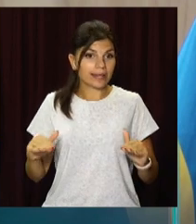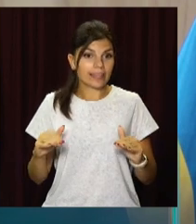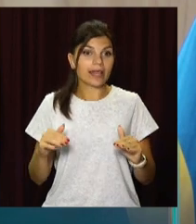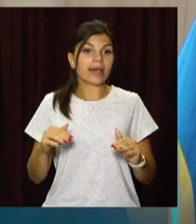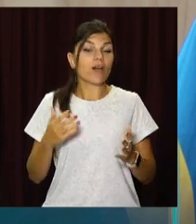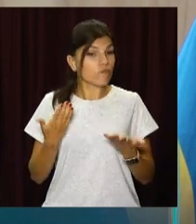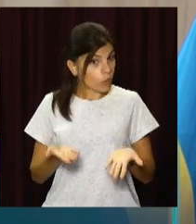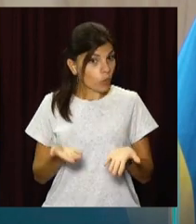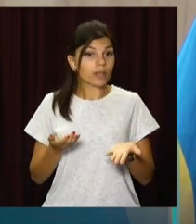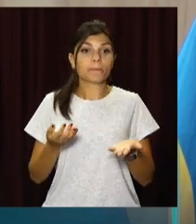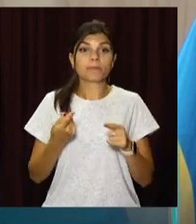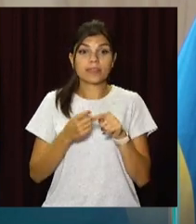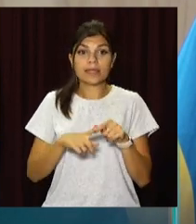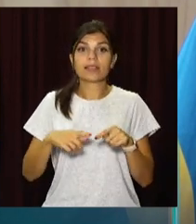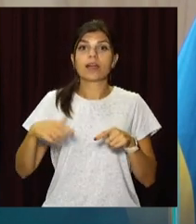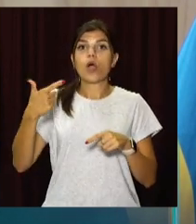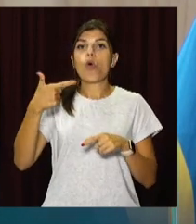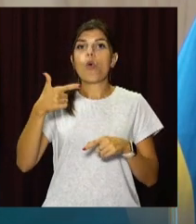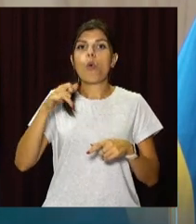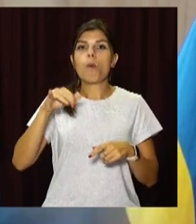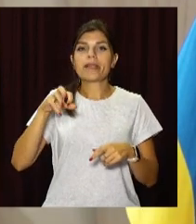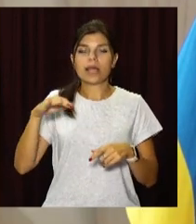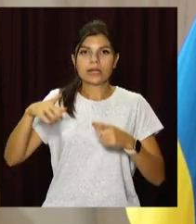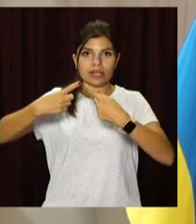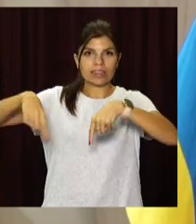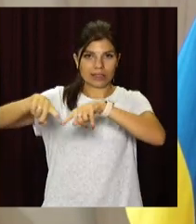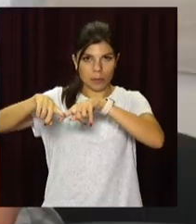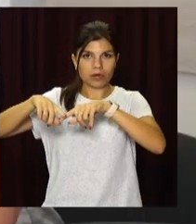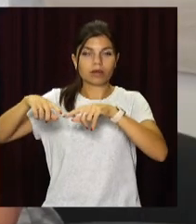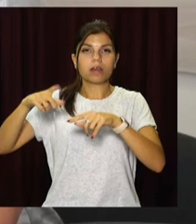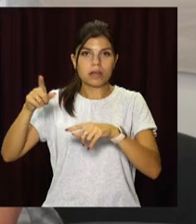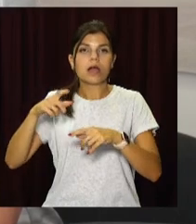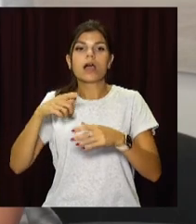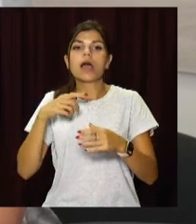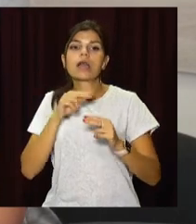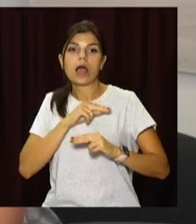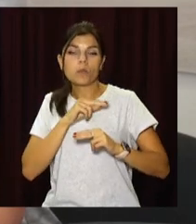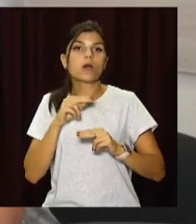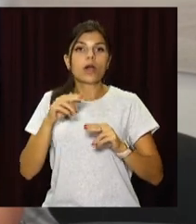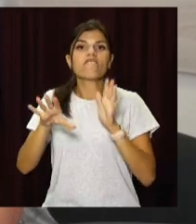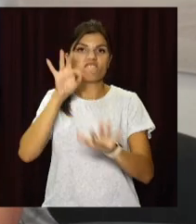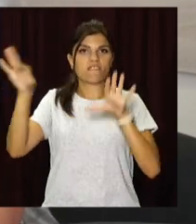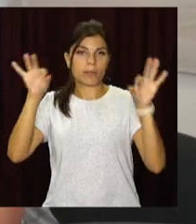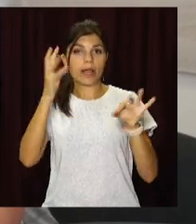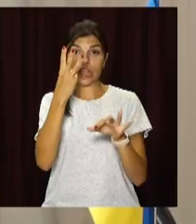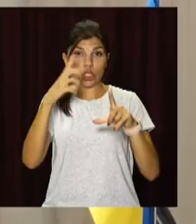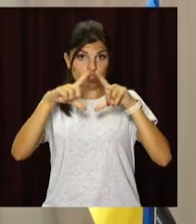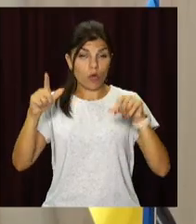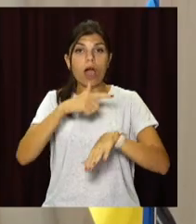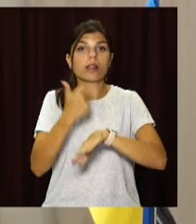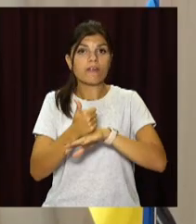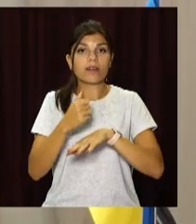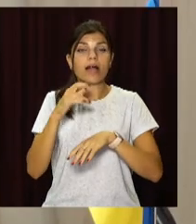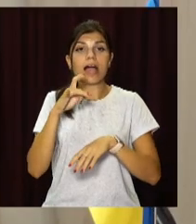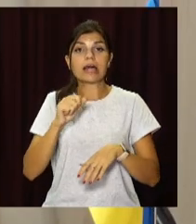Гуманітарний департамент провели предварительну роботу, вибрали три школи. Голова Ради і плюс